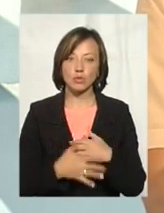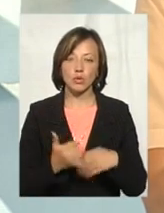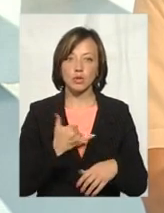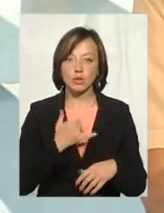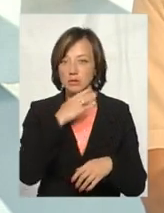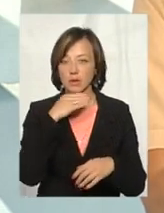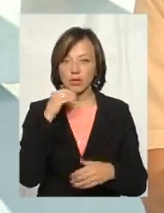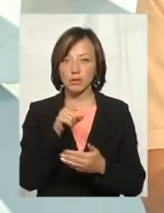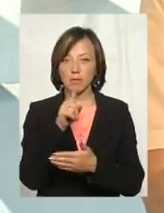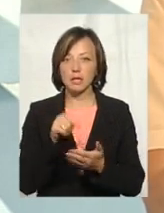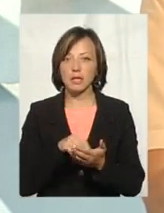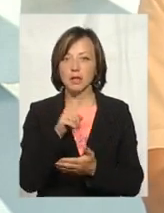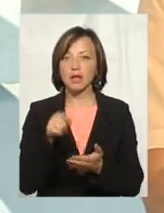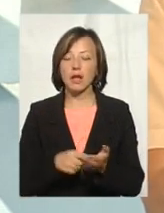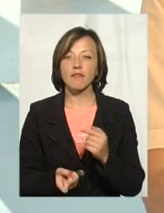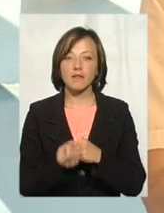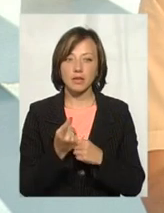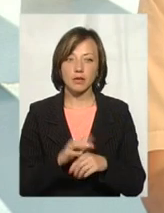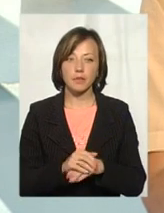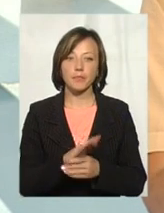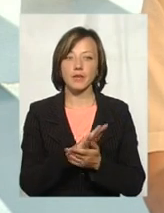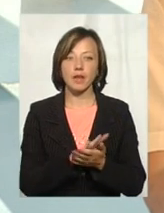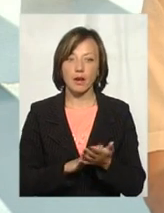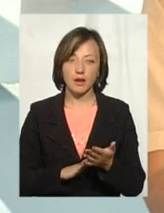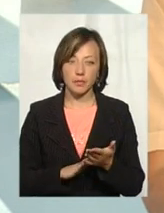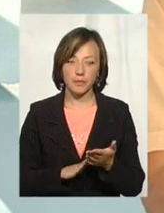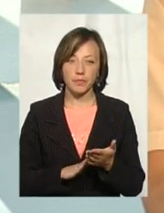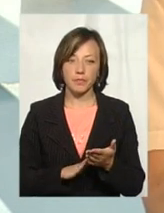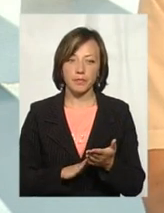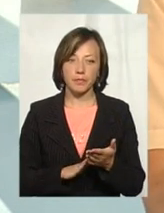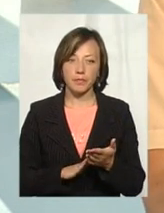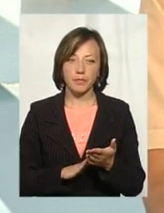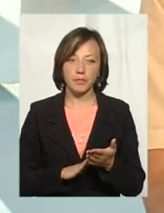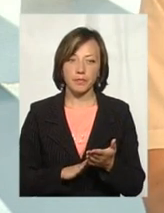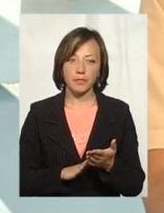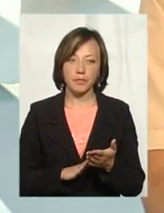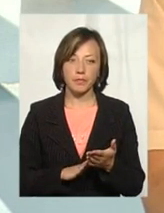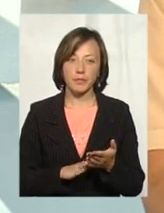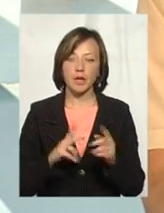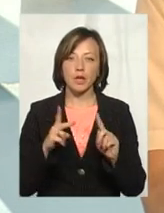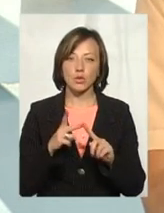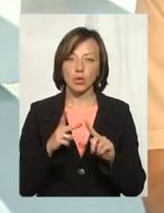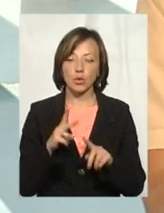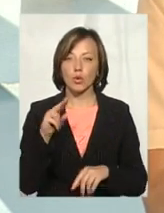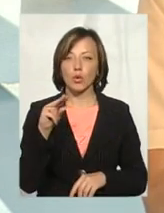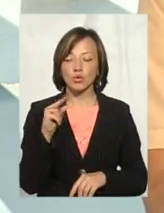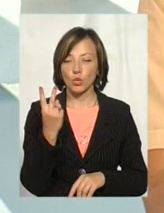дуже багато питань виникло у зв'язку з цим. Йдемо далі. 2 червня